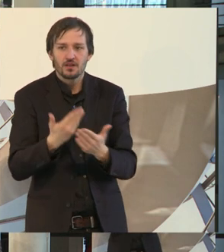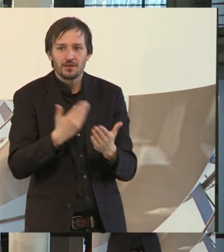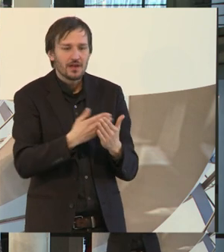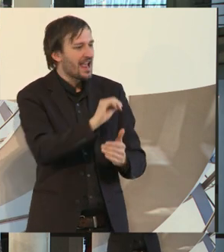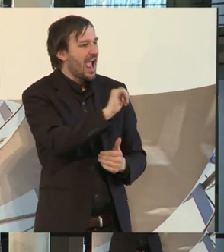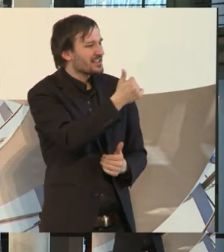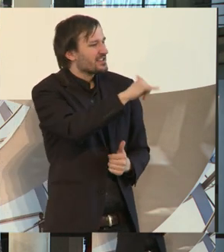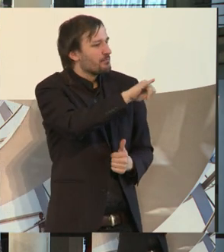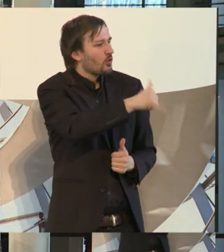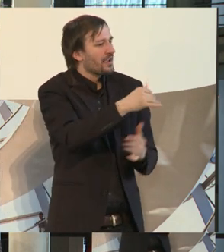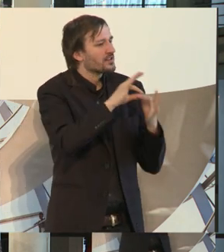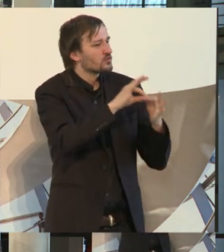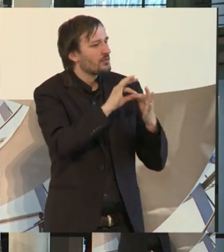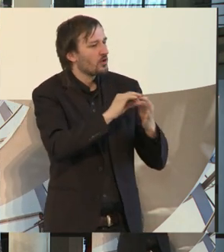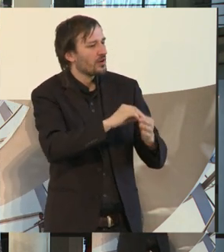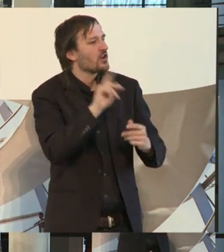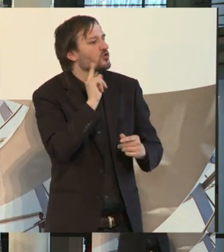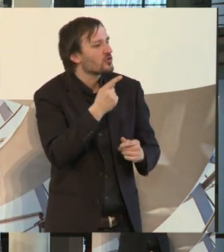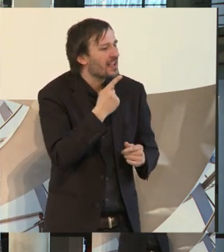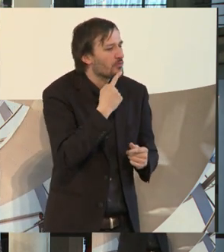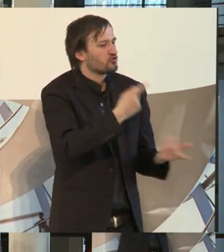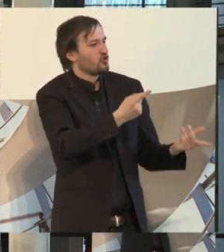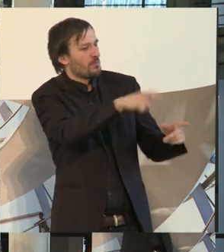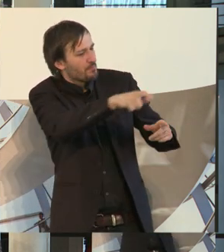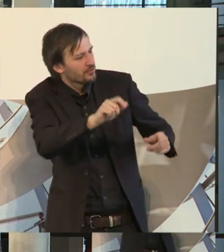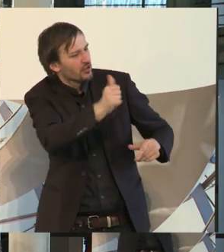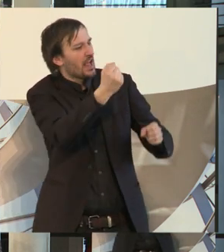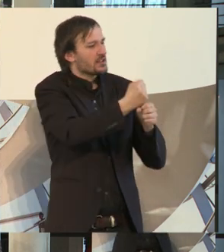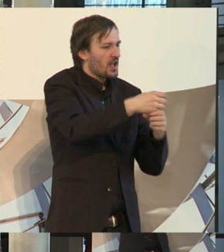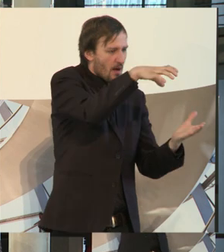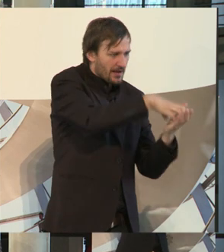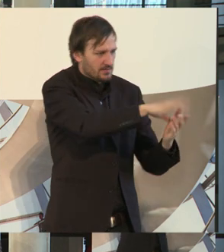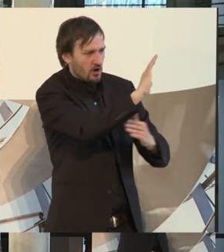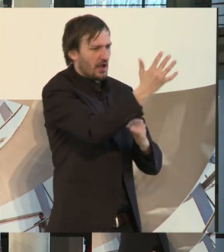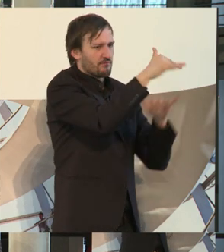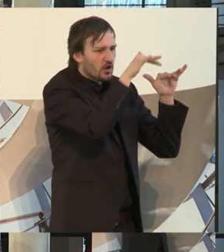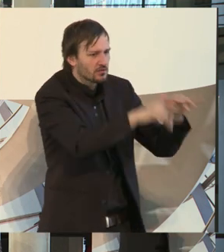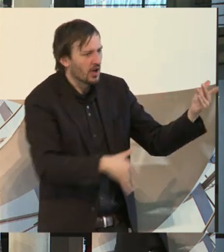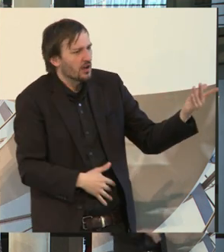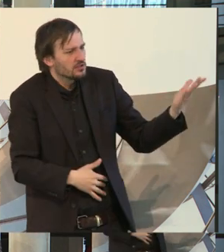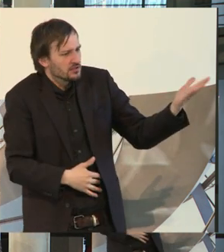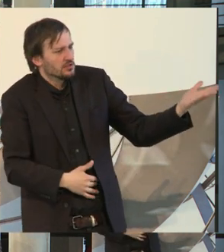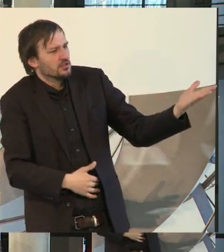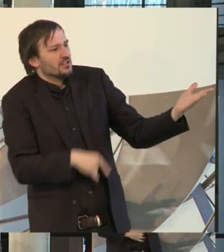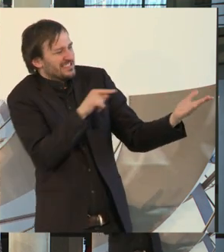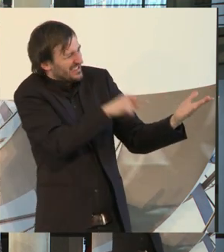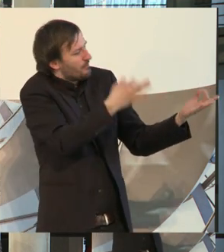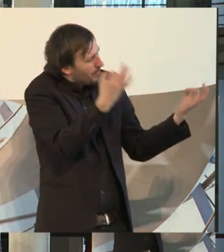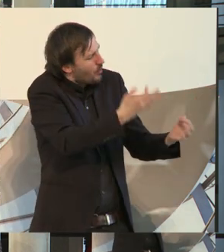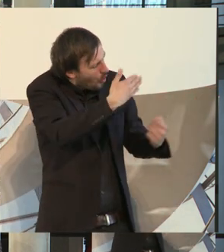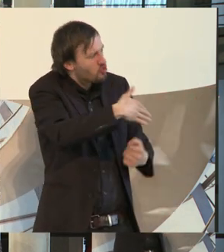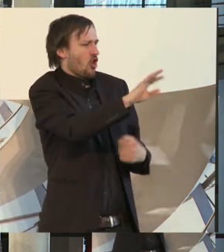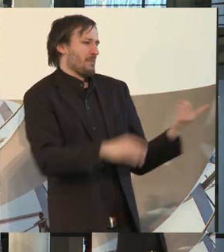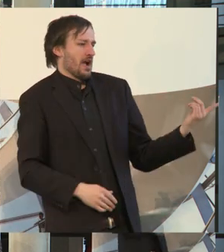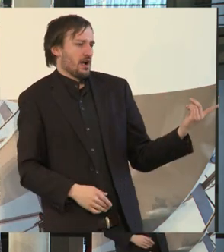erste Projekt, wo es um die Vermittlung von Taubstummen Menschen in den ersten Arbeitsmarkt ging. Und davon brauchen wir mehr. Es wird immer